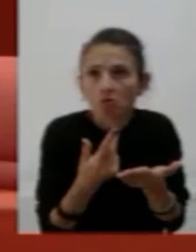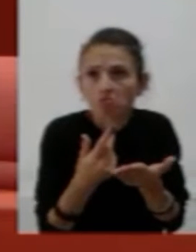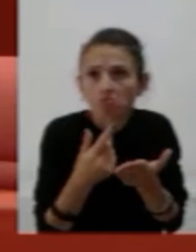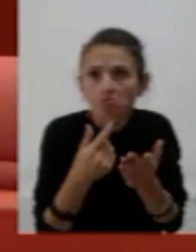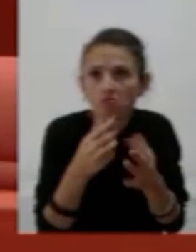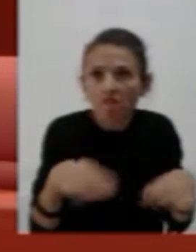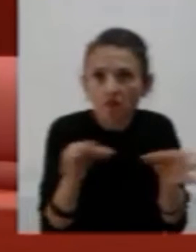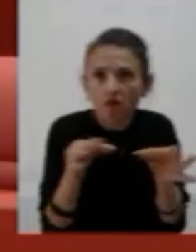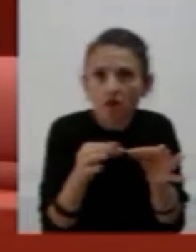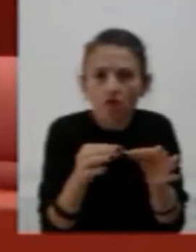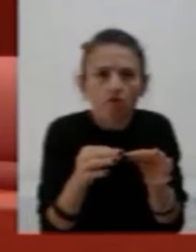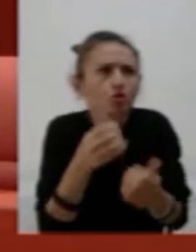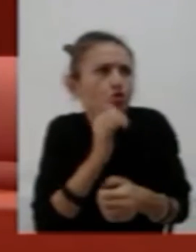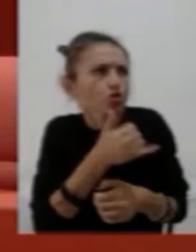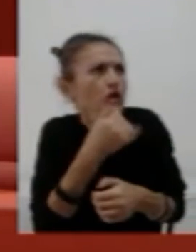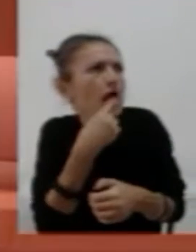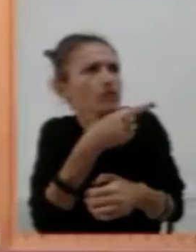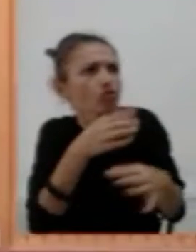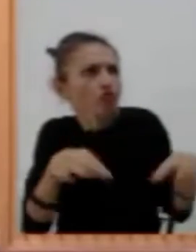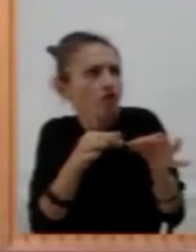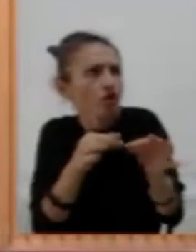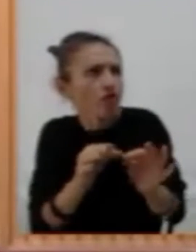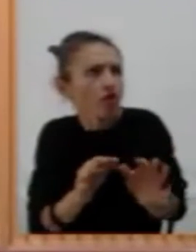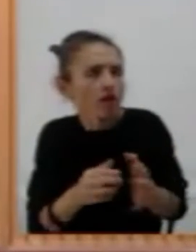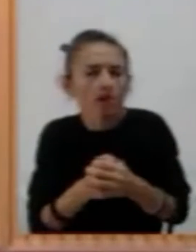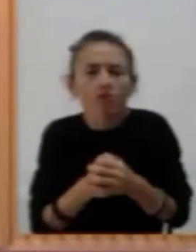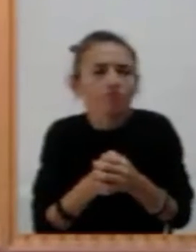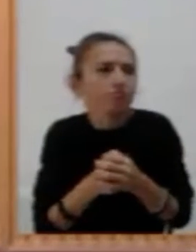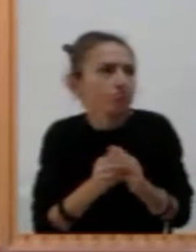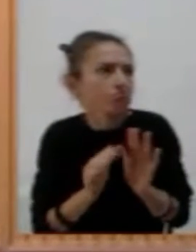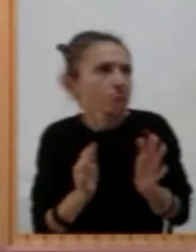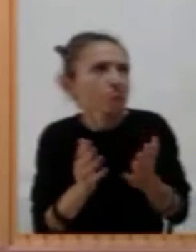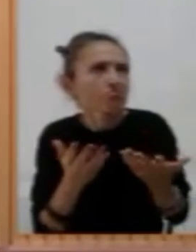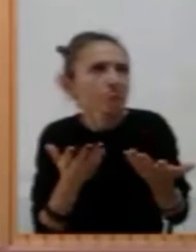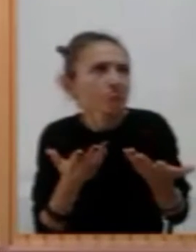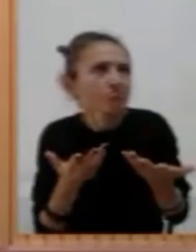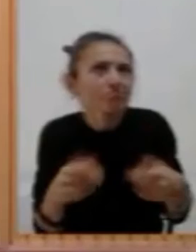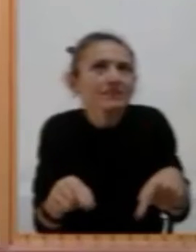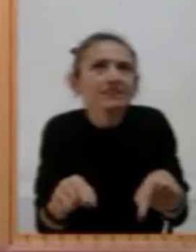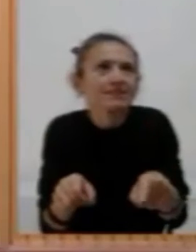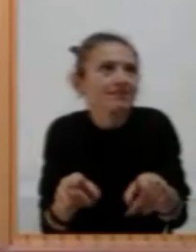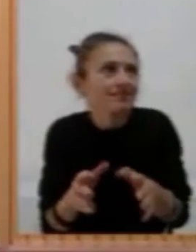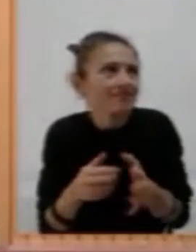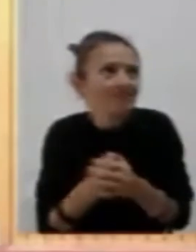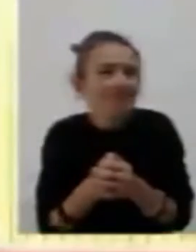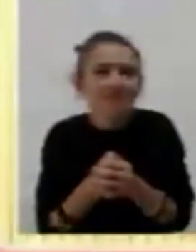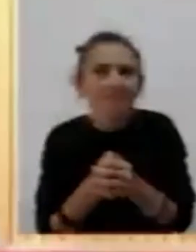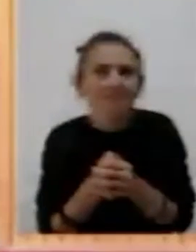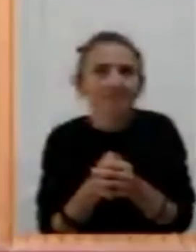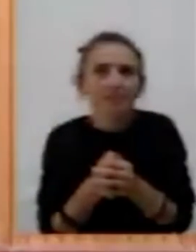ottimo. Favorevole. Cioè ci stiamo... Sarà il sistema... Chiedevo un'altra cosa alla Sessore, se posso avere copia della nota scritta.